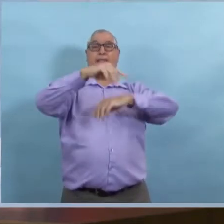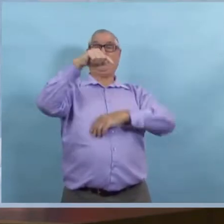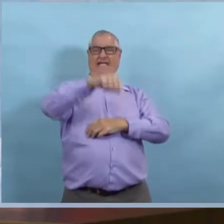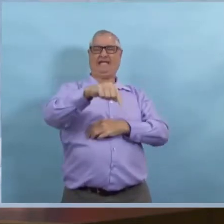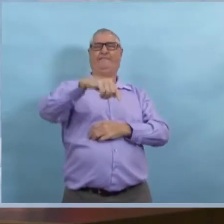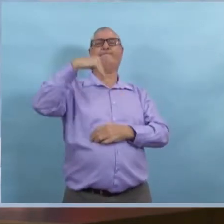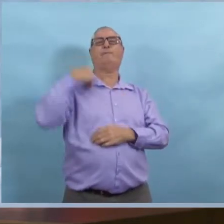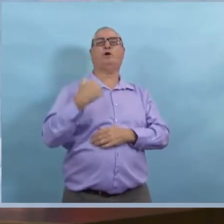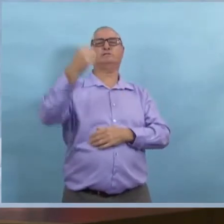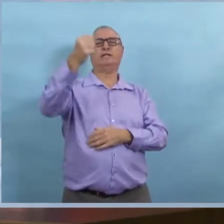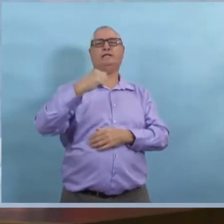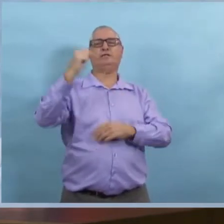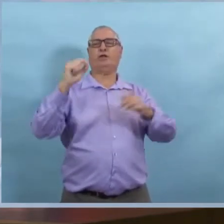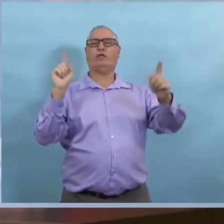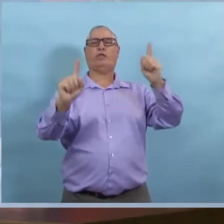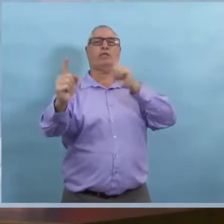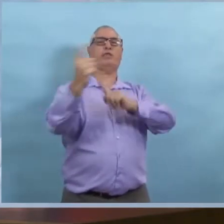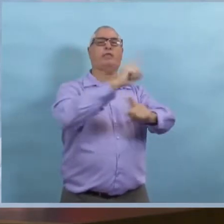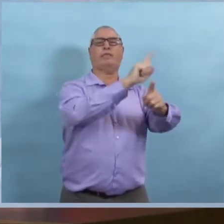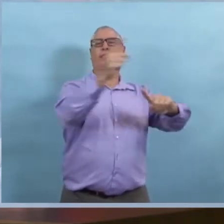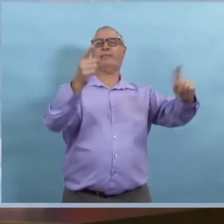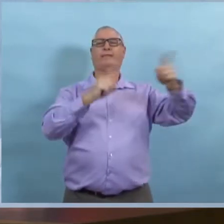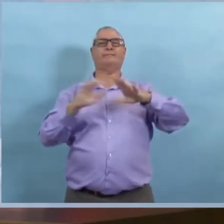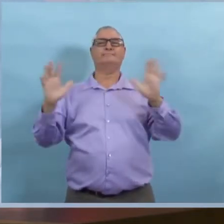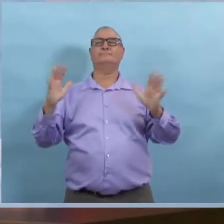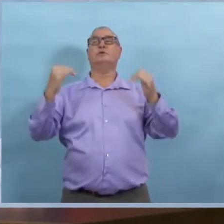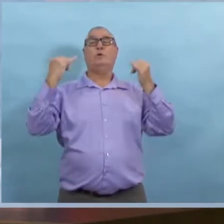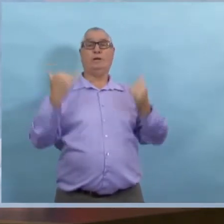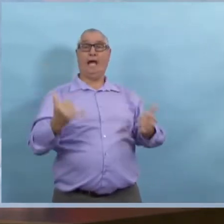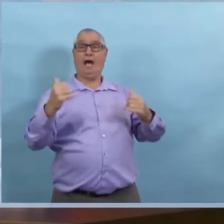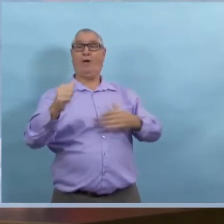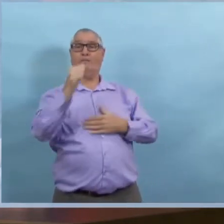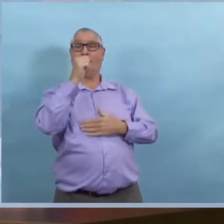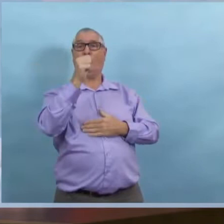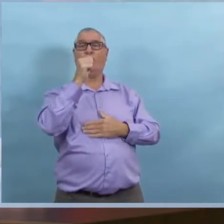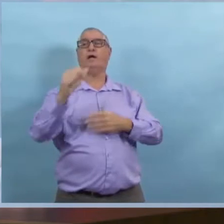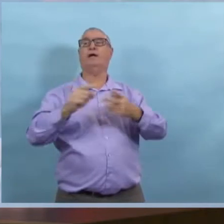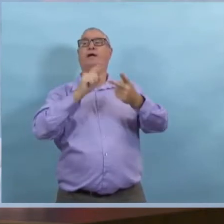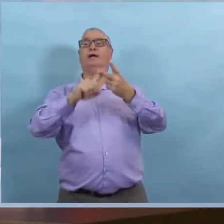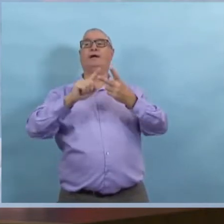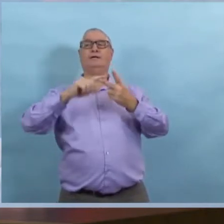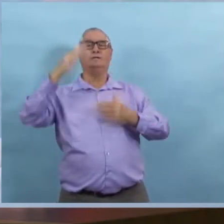transmet dans les groupes de gens. Donc, il faut limiter les lieux où les gens se rassemblent.